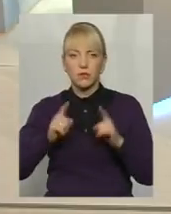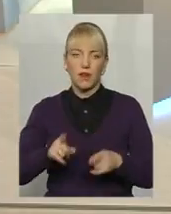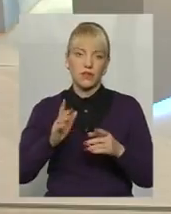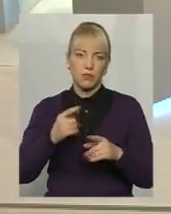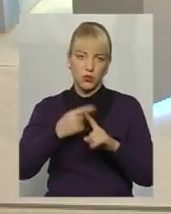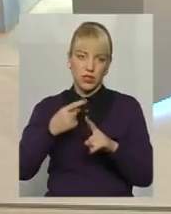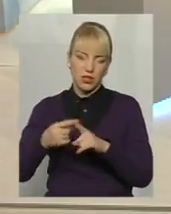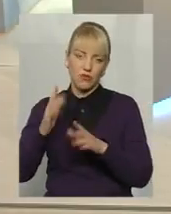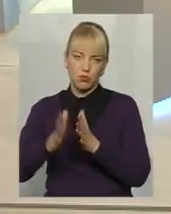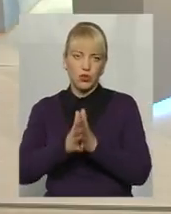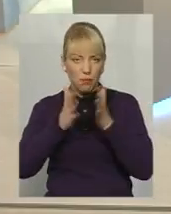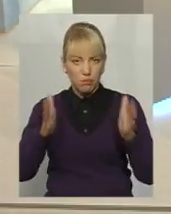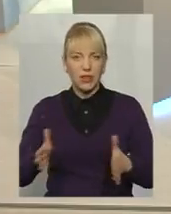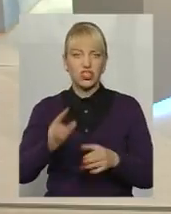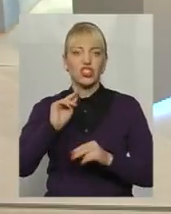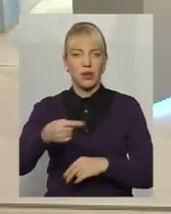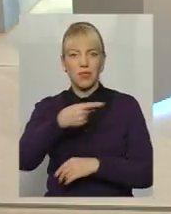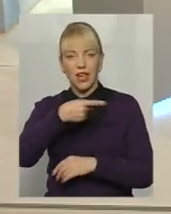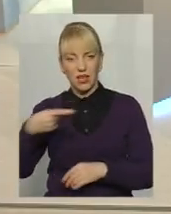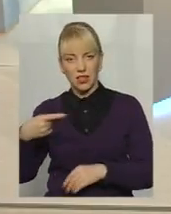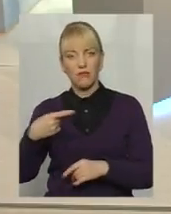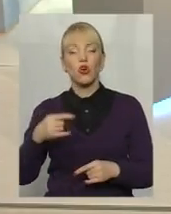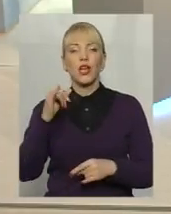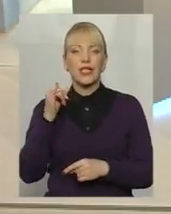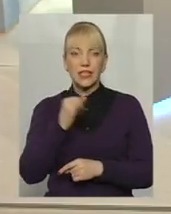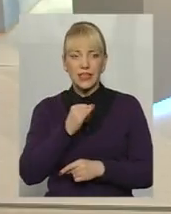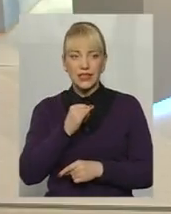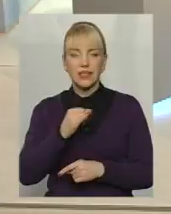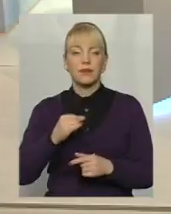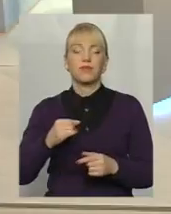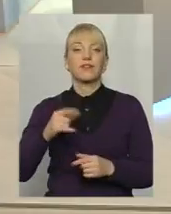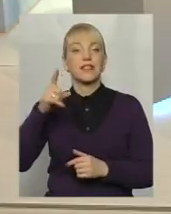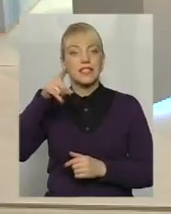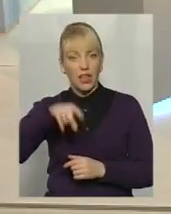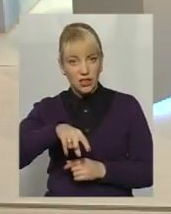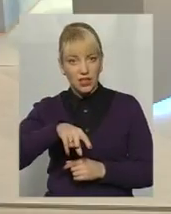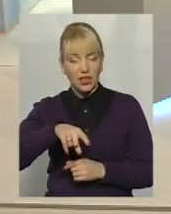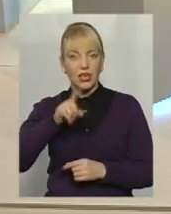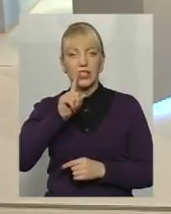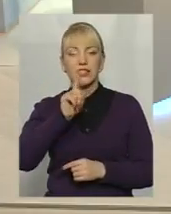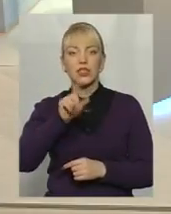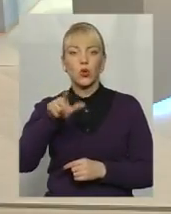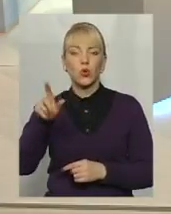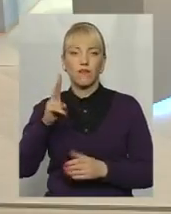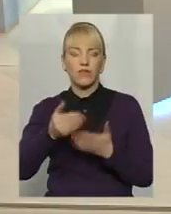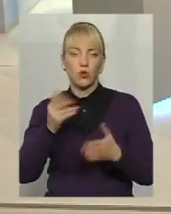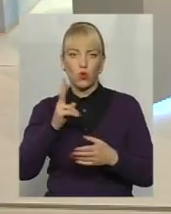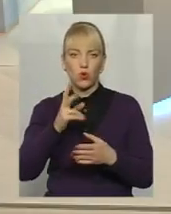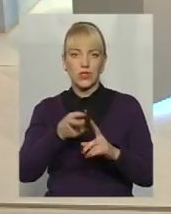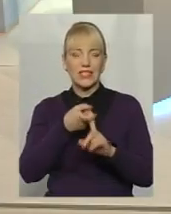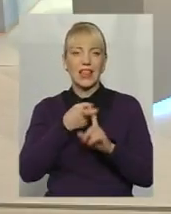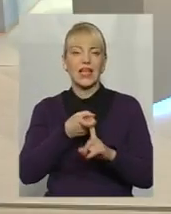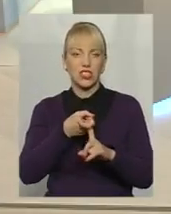позитиву буде більше, ніж негативу. І все-таки ті люди, від кого залежить